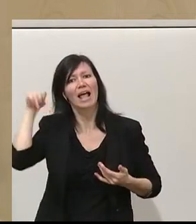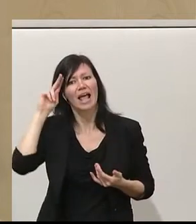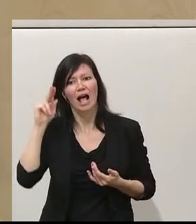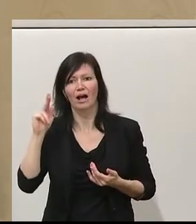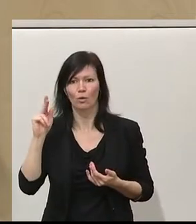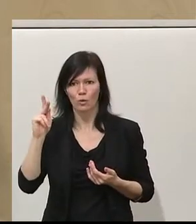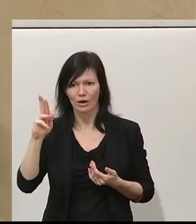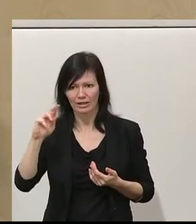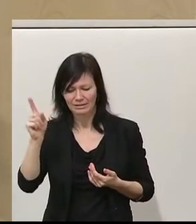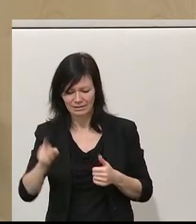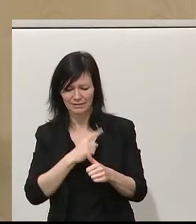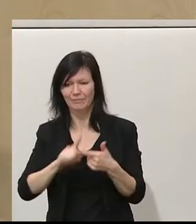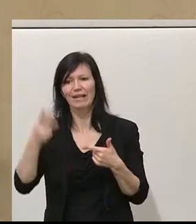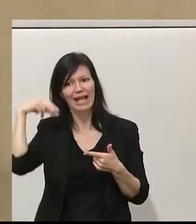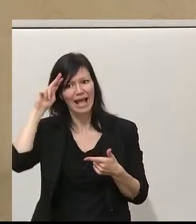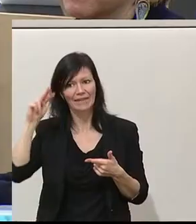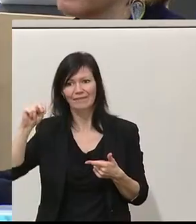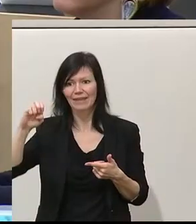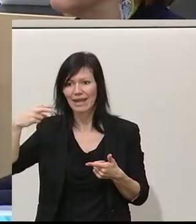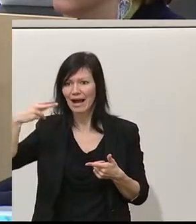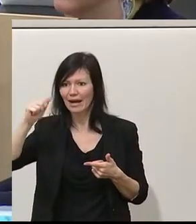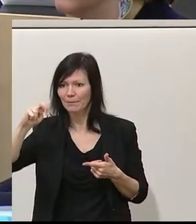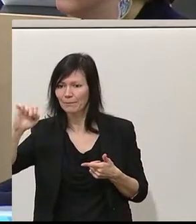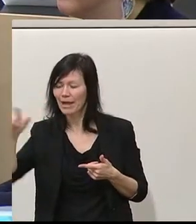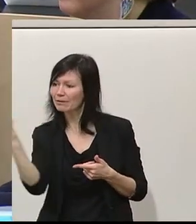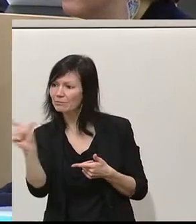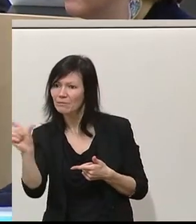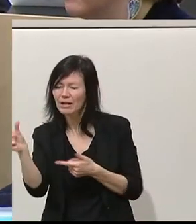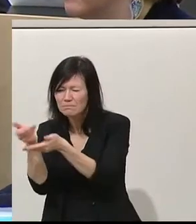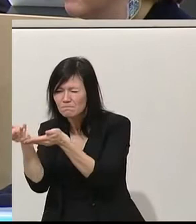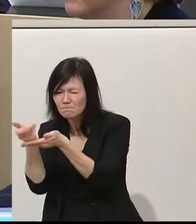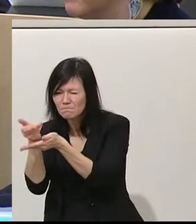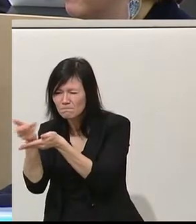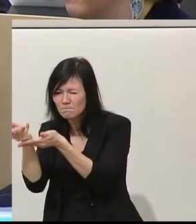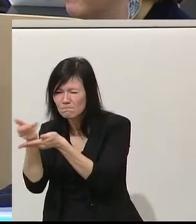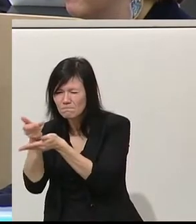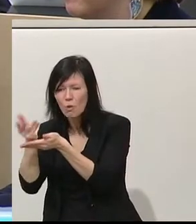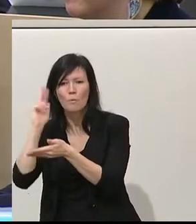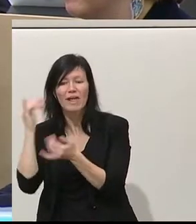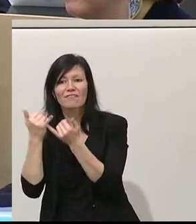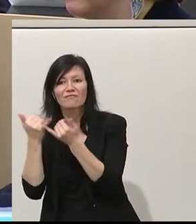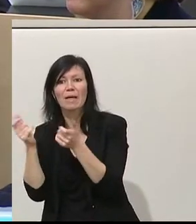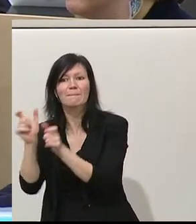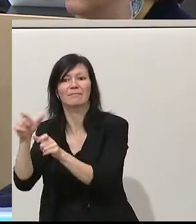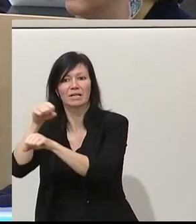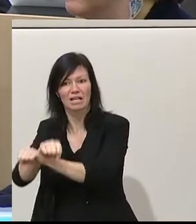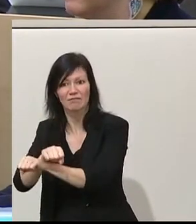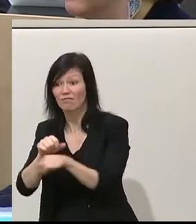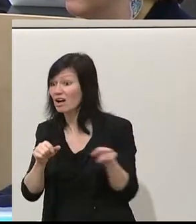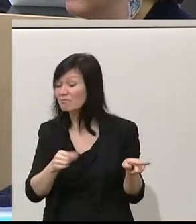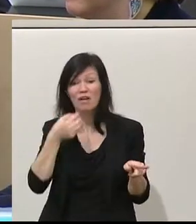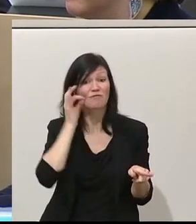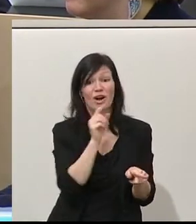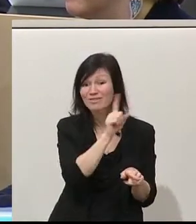entsprechende Präventivhaft ausarbeiten. Sie haben hier gar nichts mitzureden und Sie bereiten der kicklischen Präventivhaft den Boden auf und zu